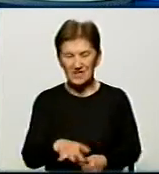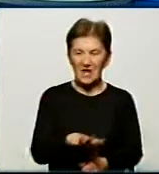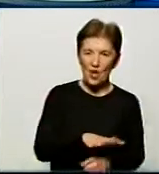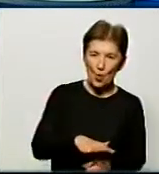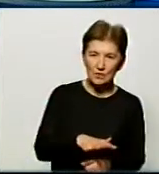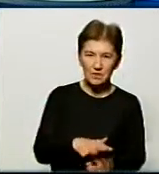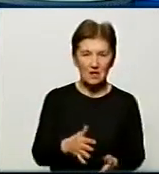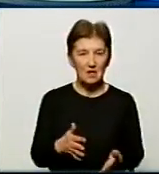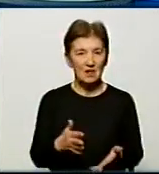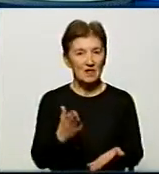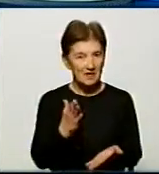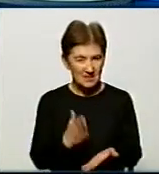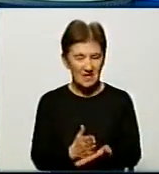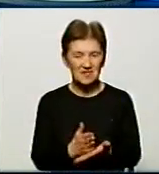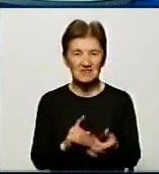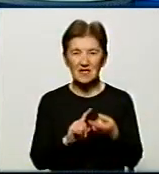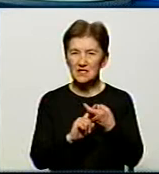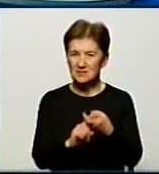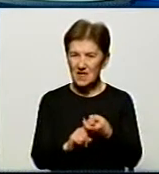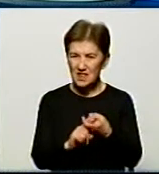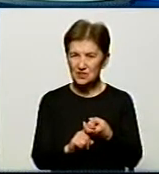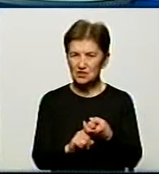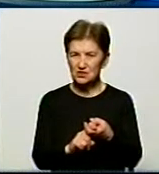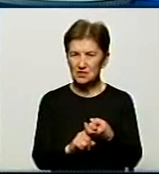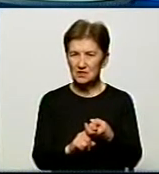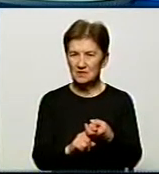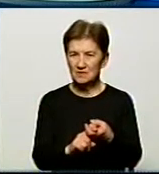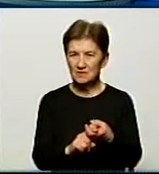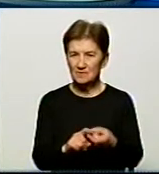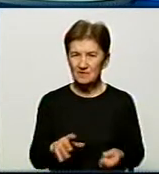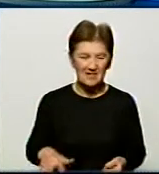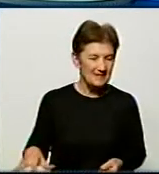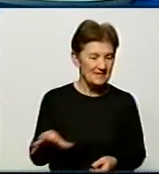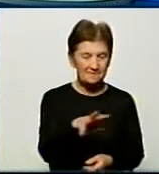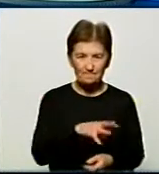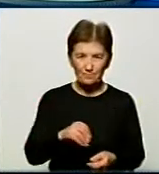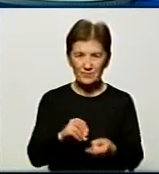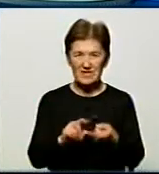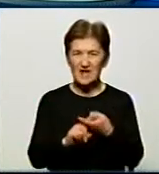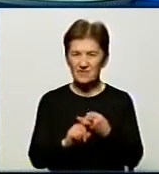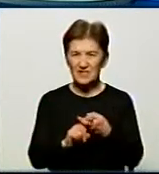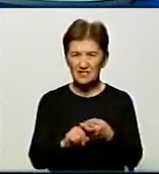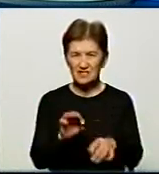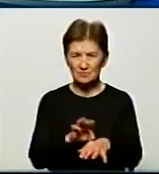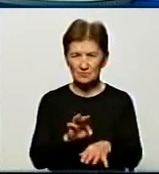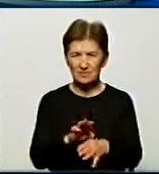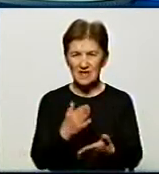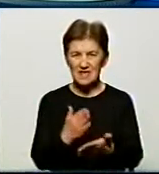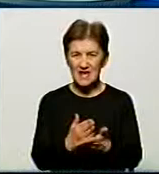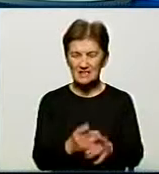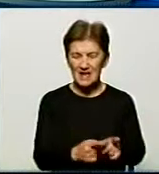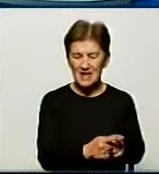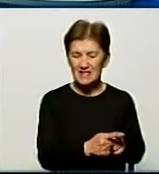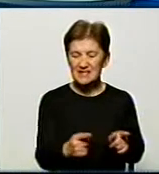залежність, є всі інфекційні захворювання мають циклічний перебіг. Це